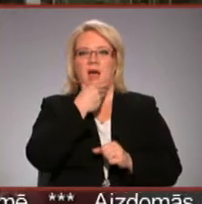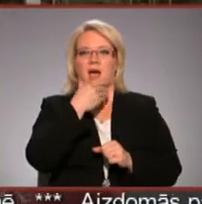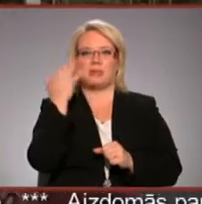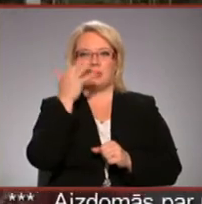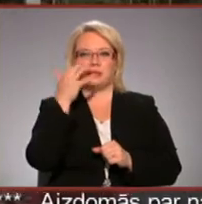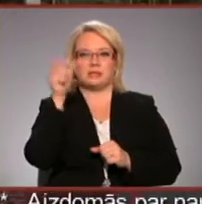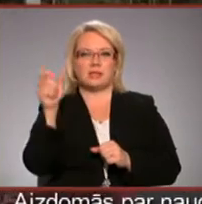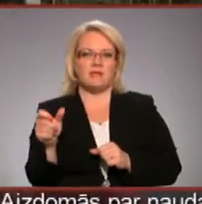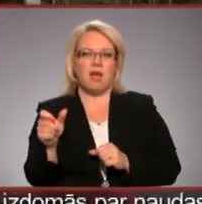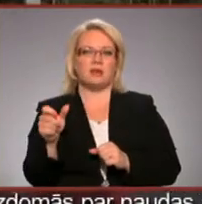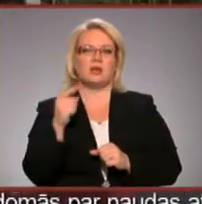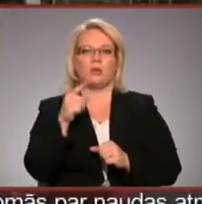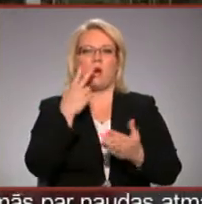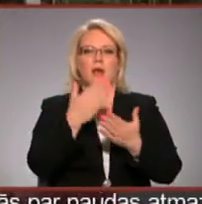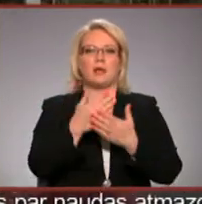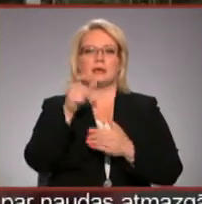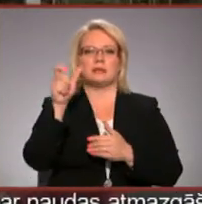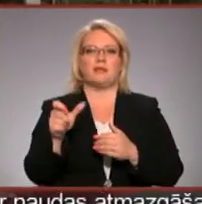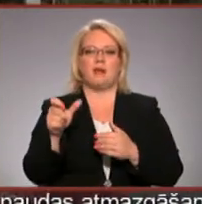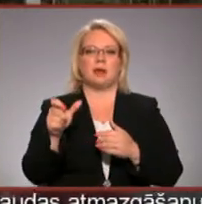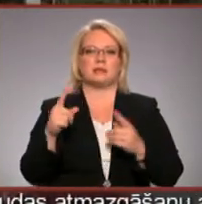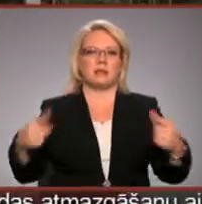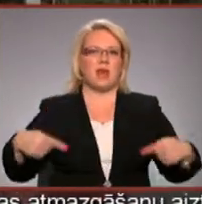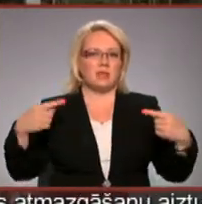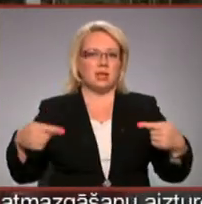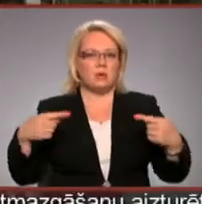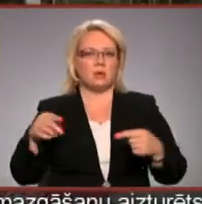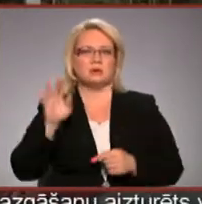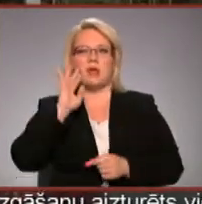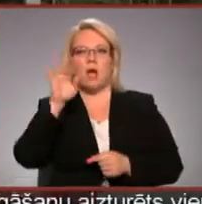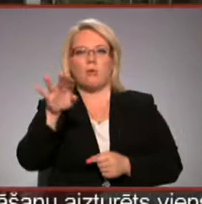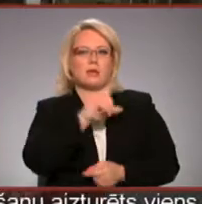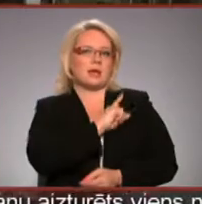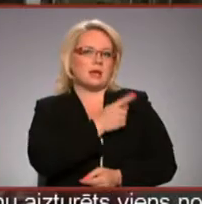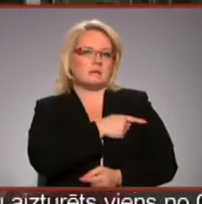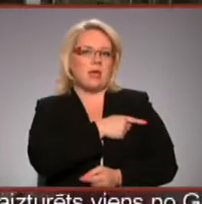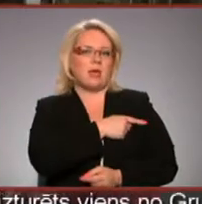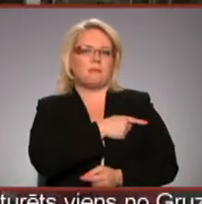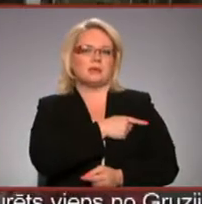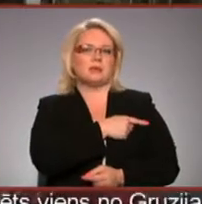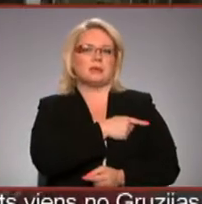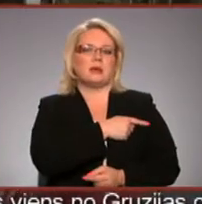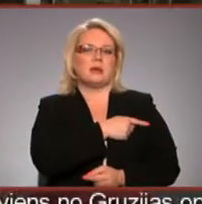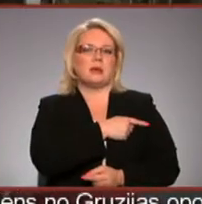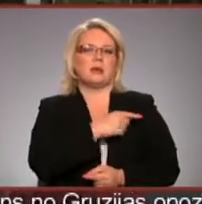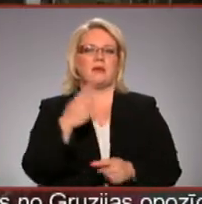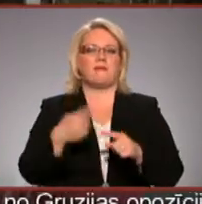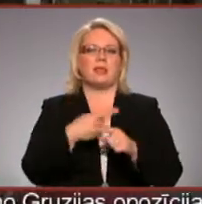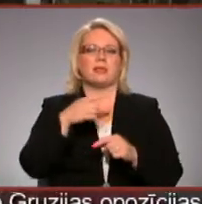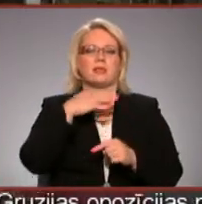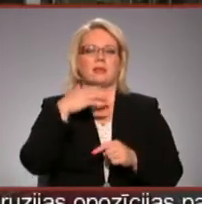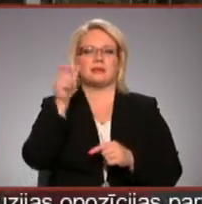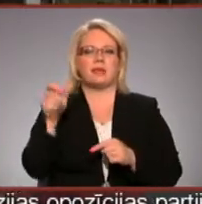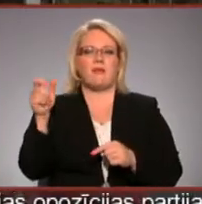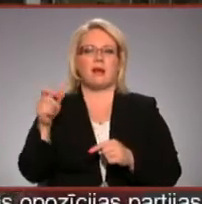to dar cilvēki ratiņos. Nākotnē iespējams vēl cilvēki ar īpašām